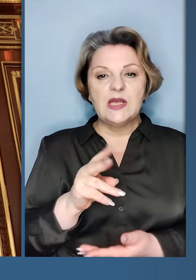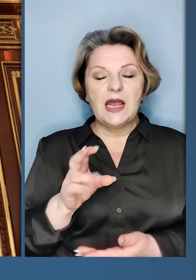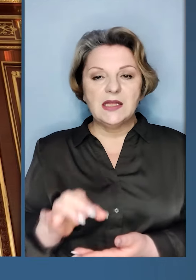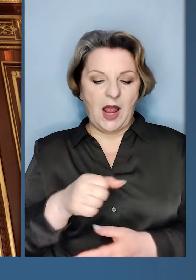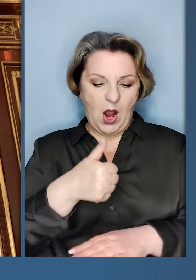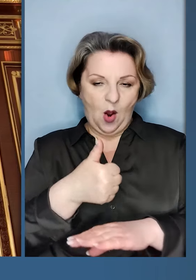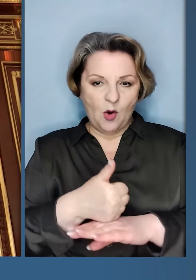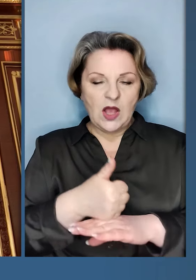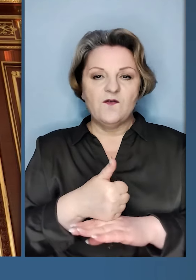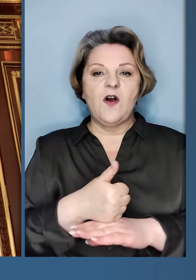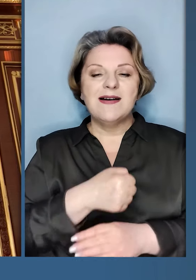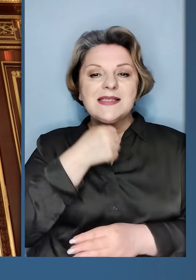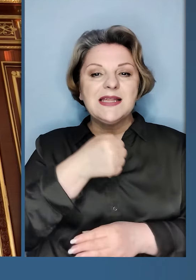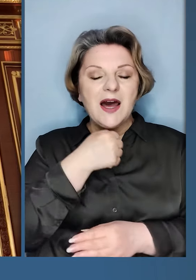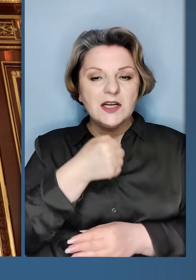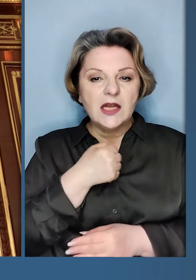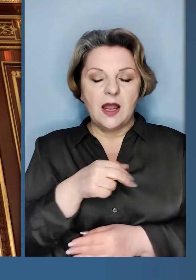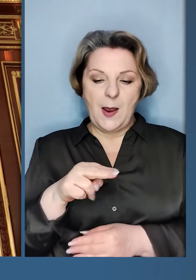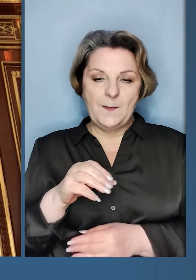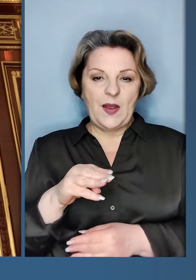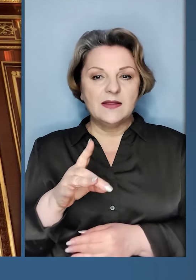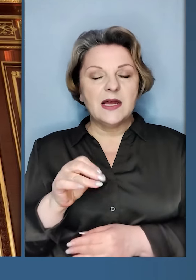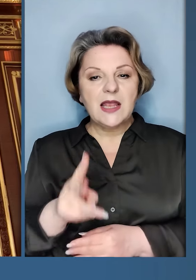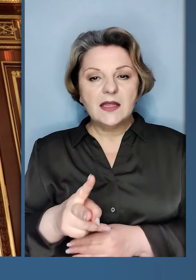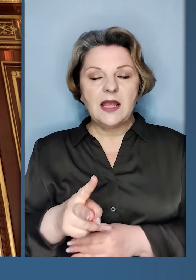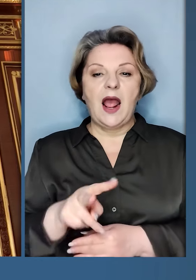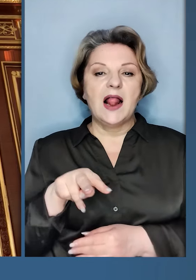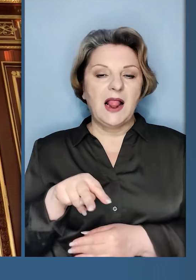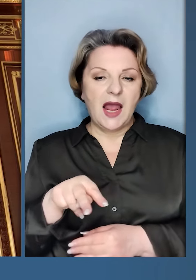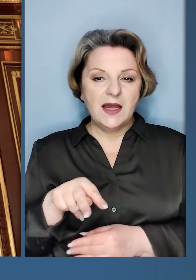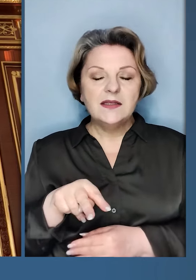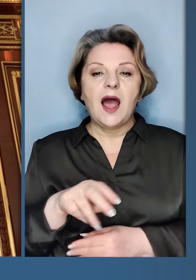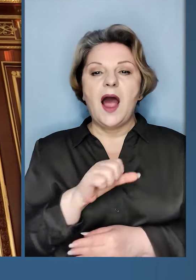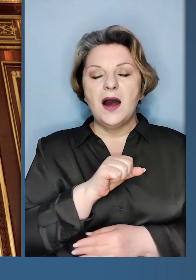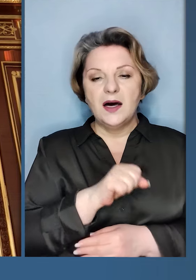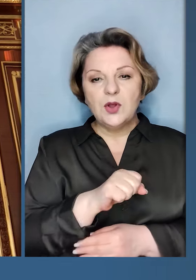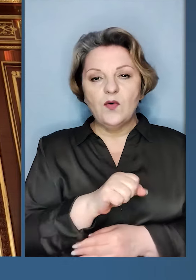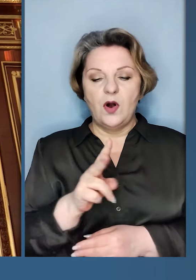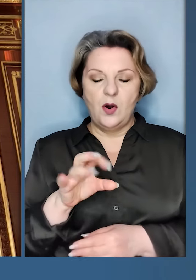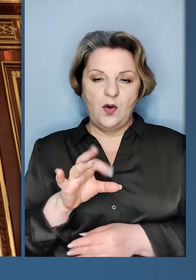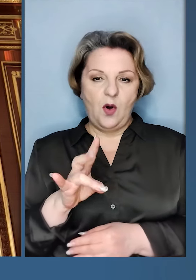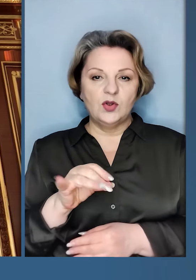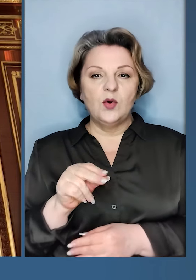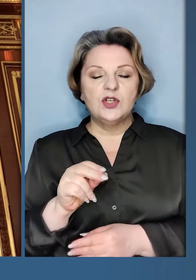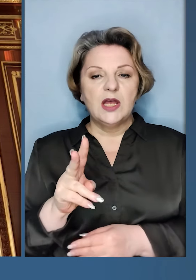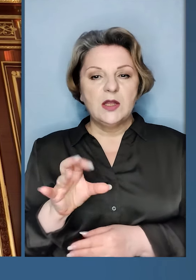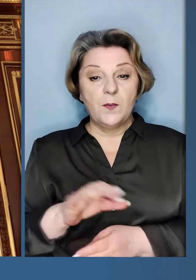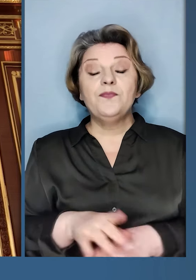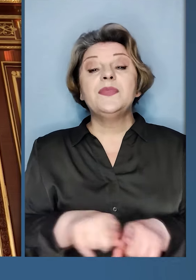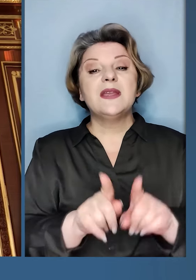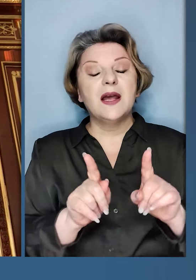Луценко, головний старшина Юрій Петрик та лейтенант Антон Конученко.